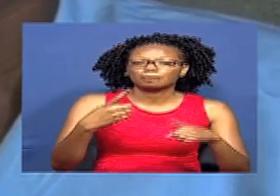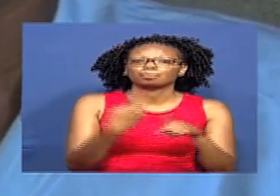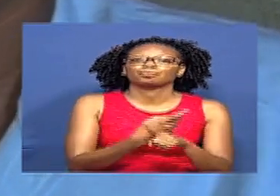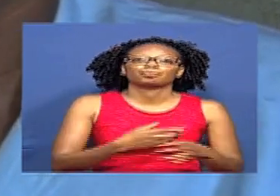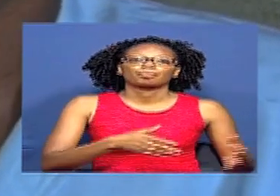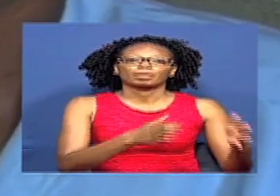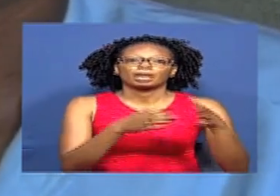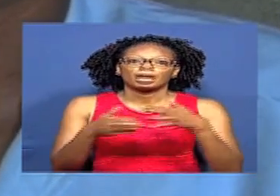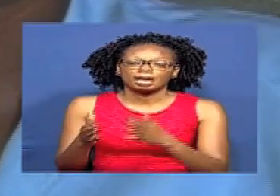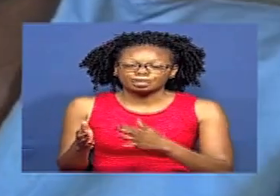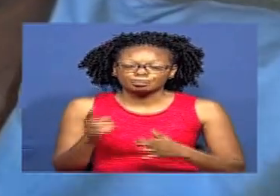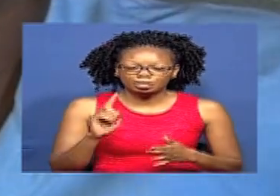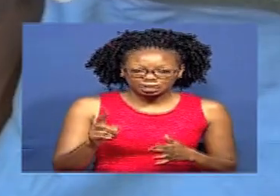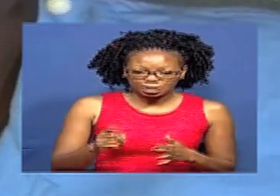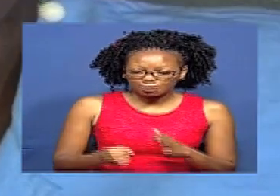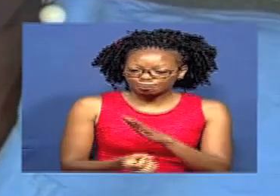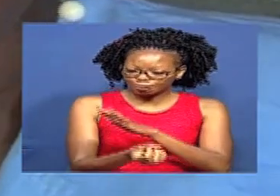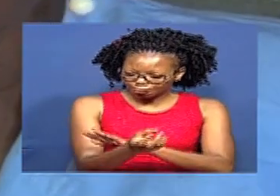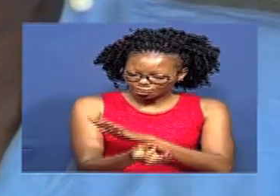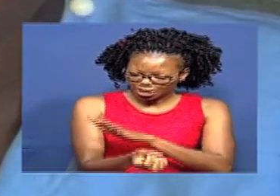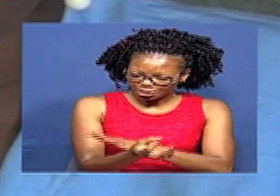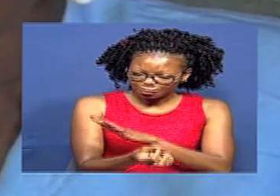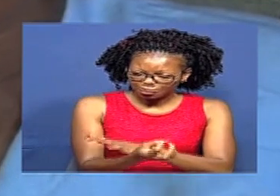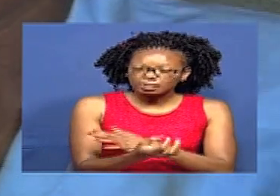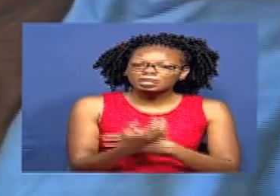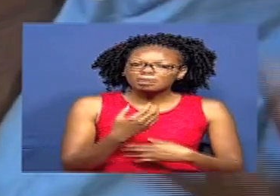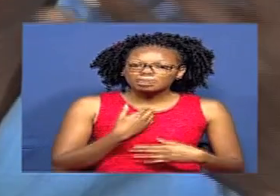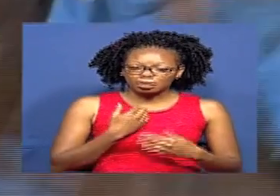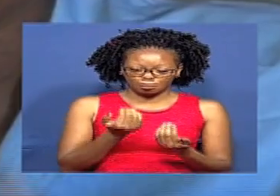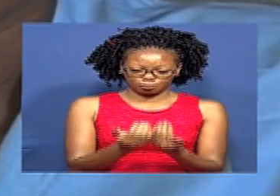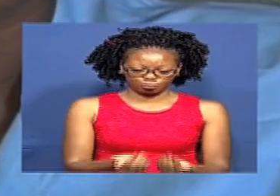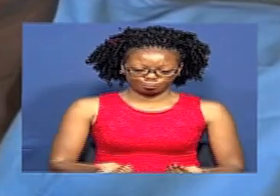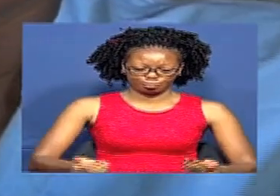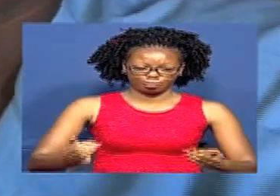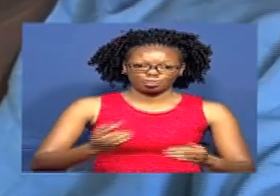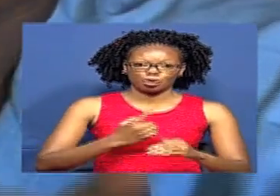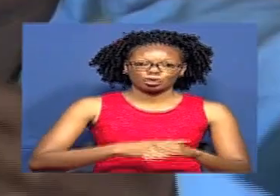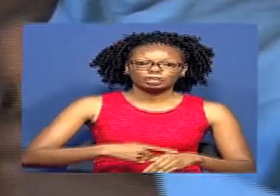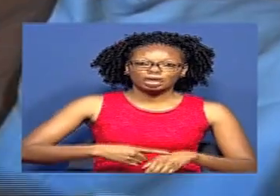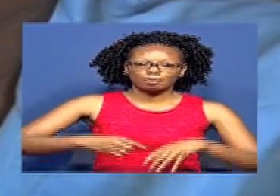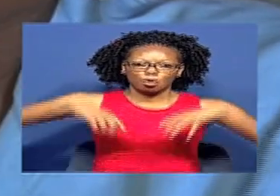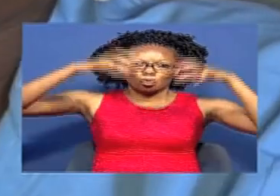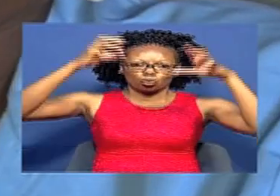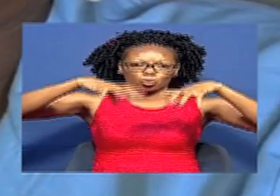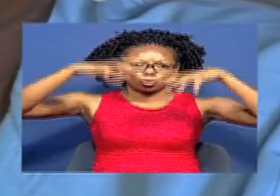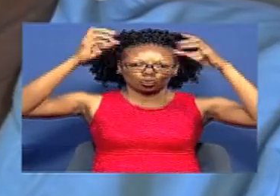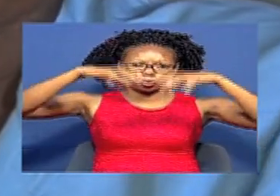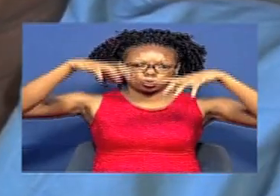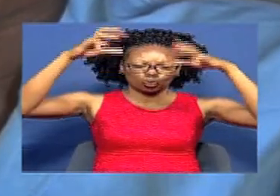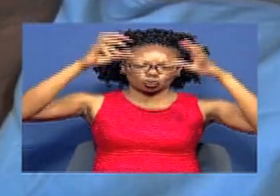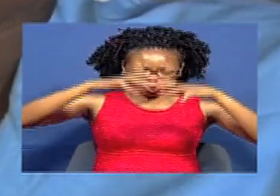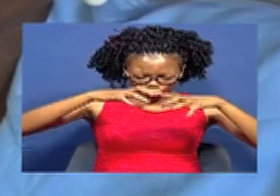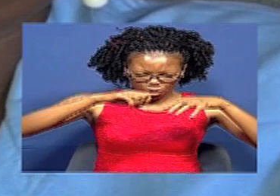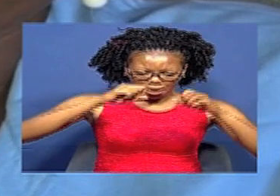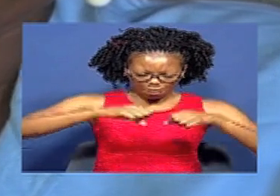wakatuelezea ni lazima tuweke iyo karaya Chini Ili maji ikija Iwe ikimuagika tukua iyo karaya